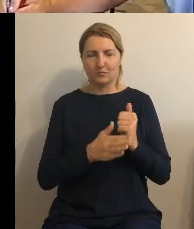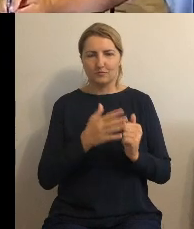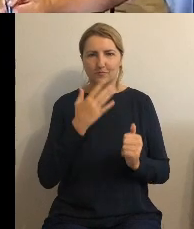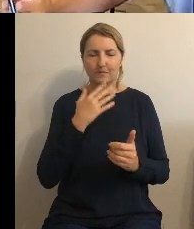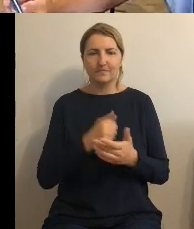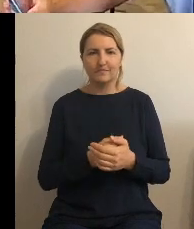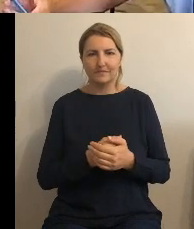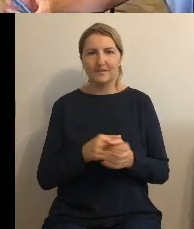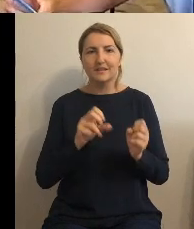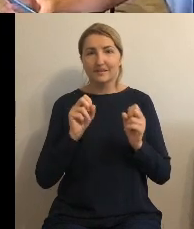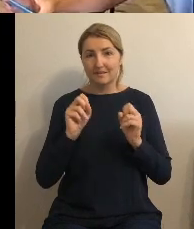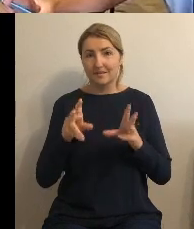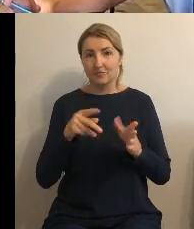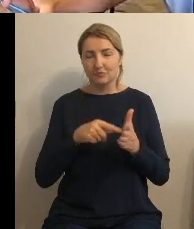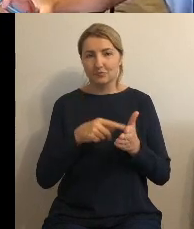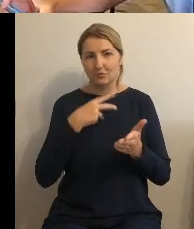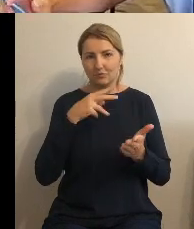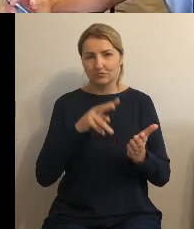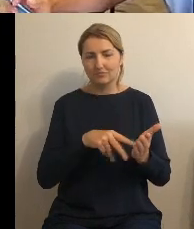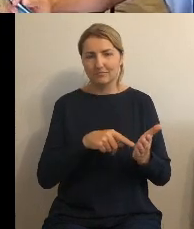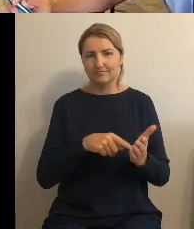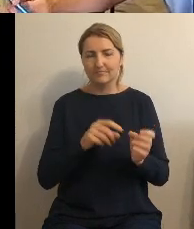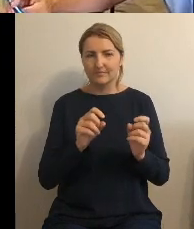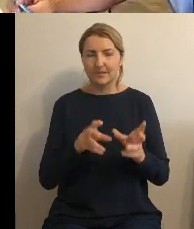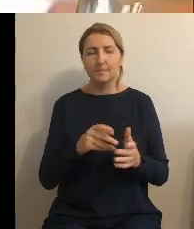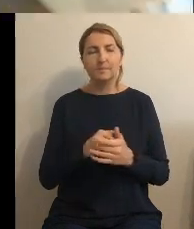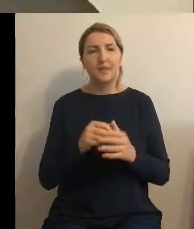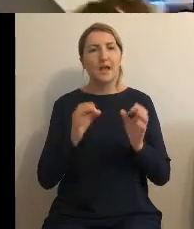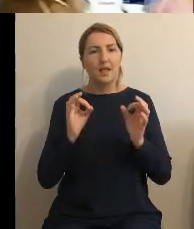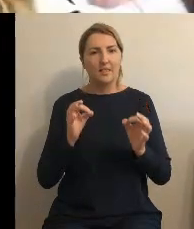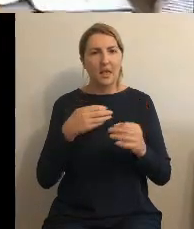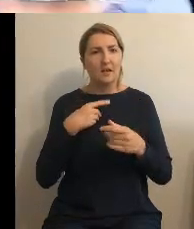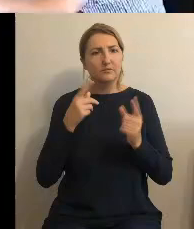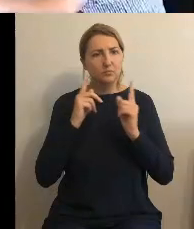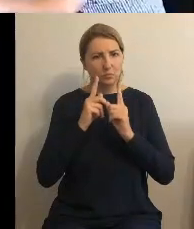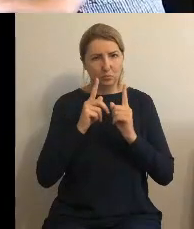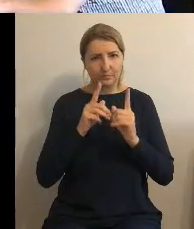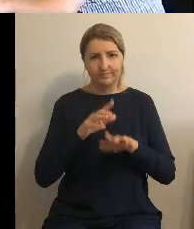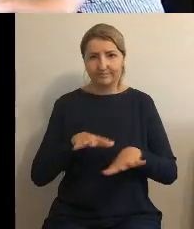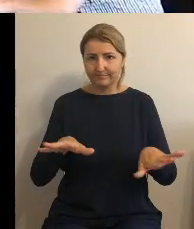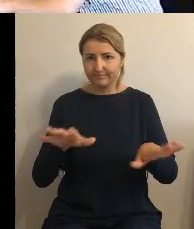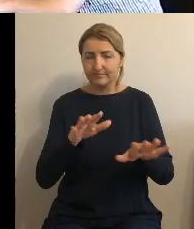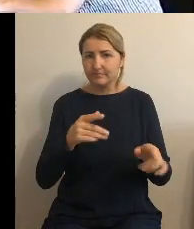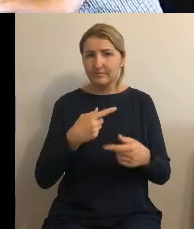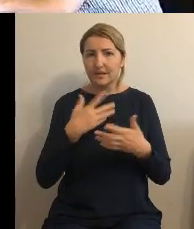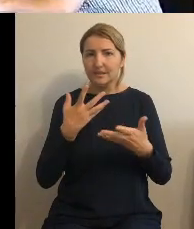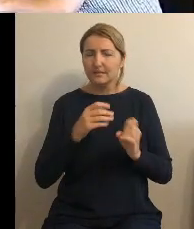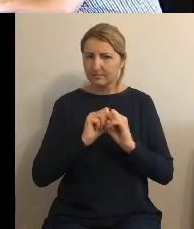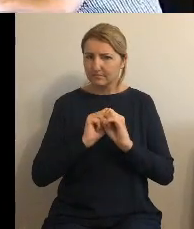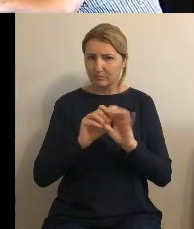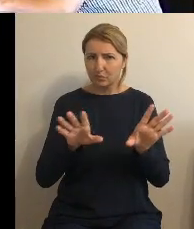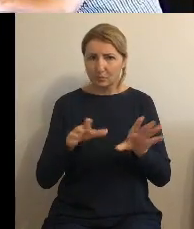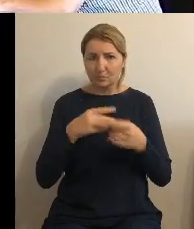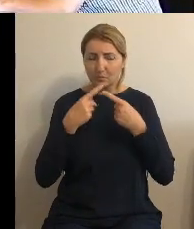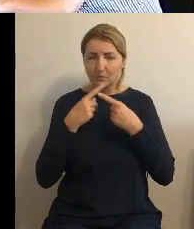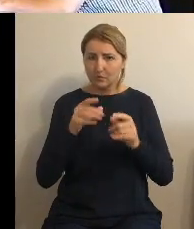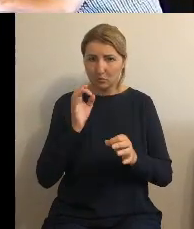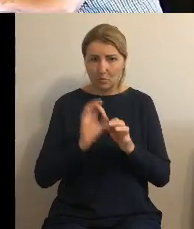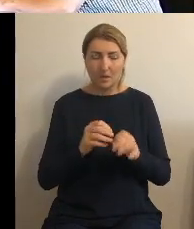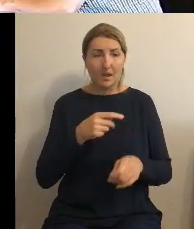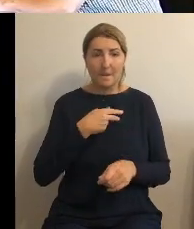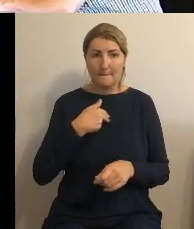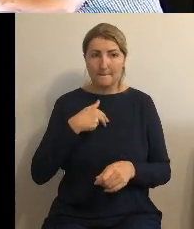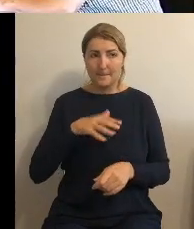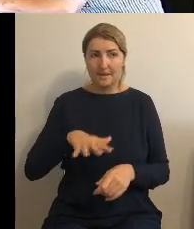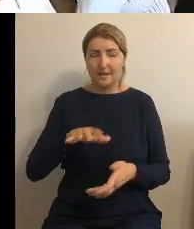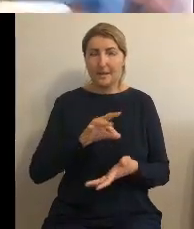odczytałem i tak jest i teraz słuchajcie moi kochani bo też żeby żeby była jasność my nie jesteśmy gminą która ma najwyższe stawki